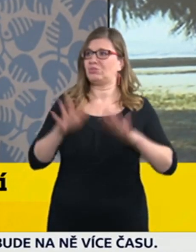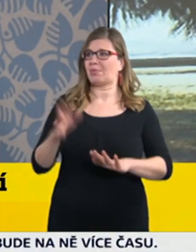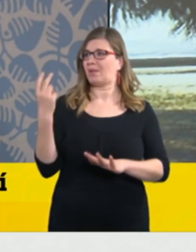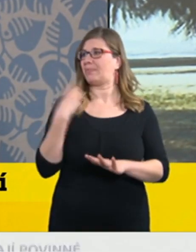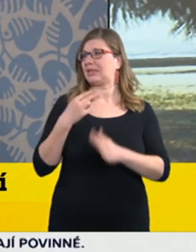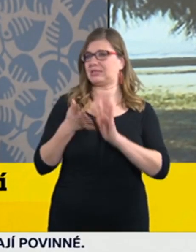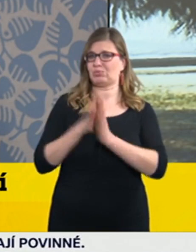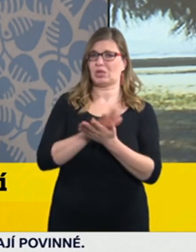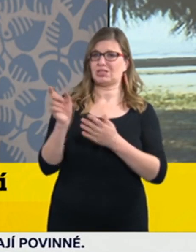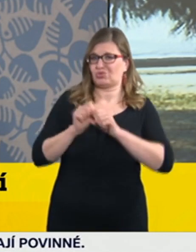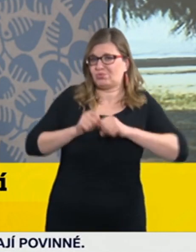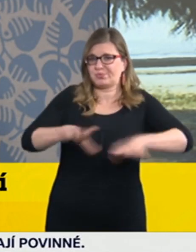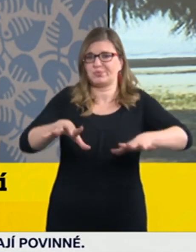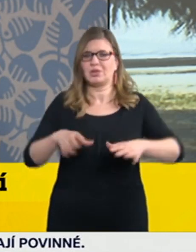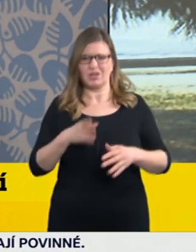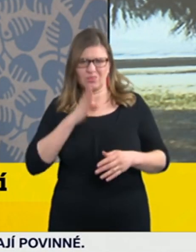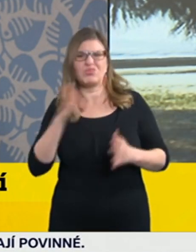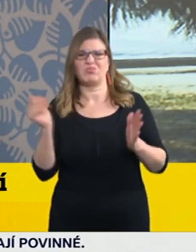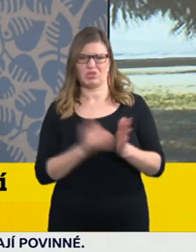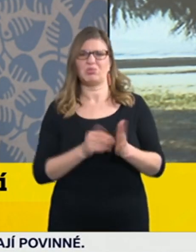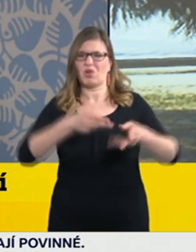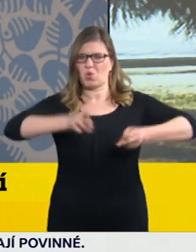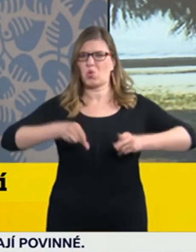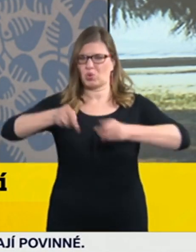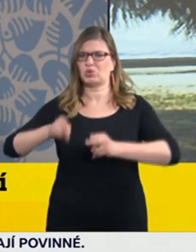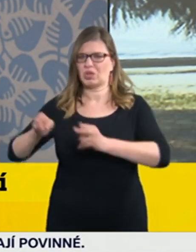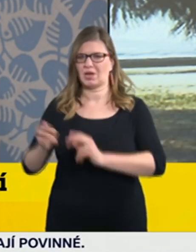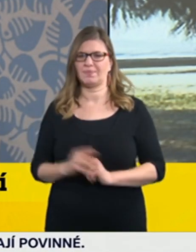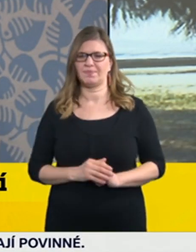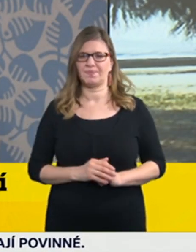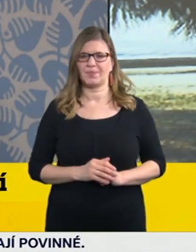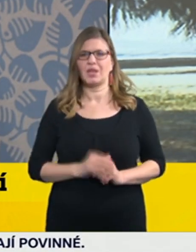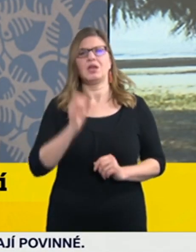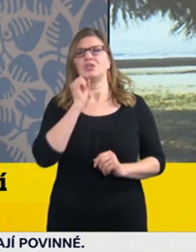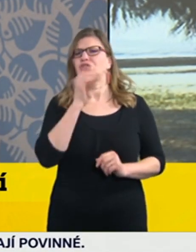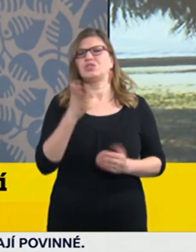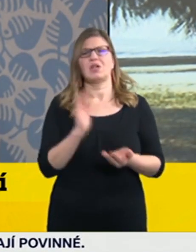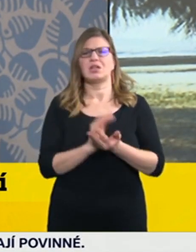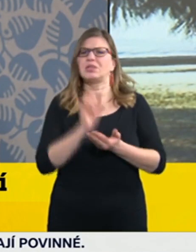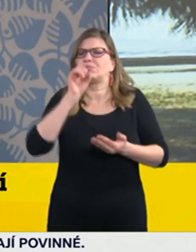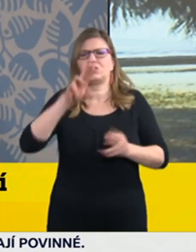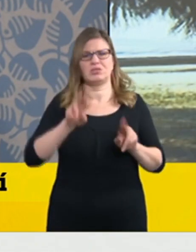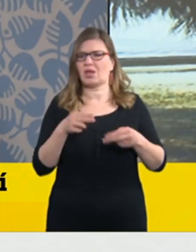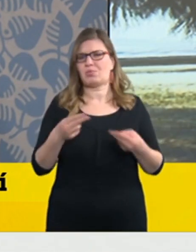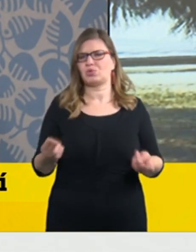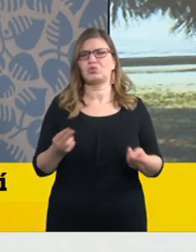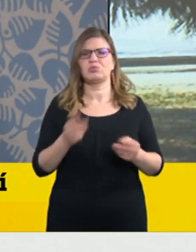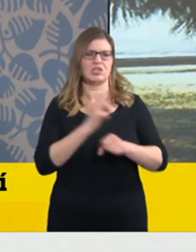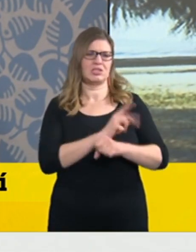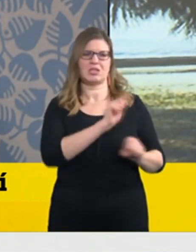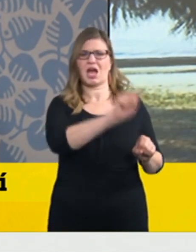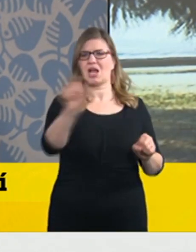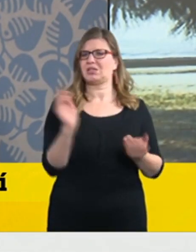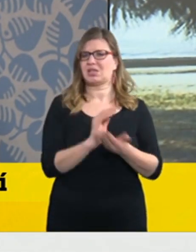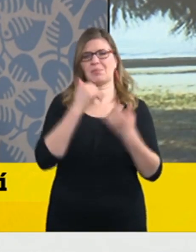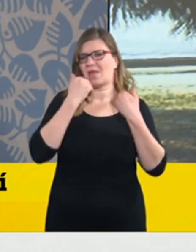říct nyní nemohu, protože neexistují, neexistují v žádné zemi, ale je potřeba se a priori připravit na to,